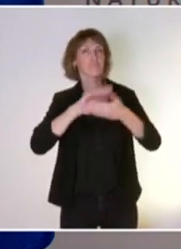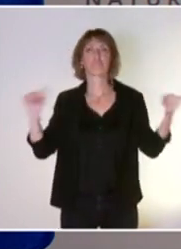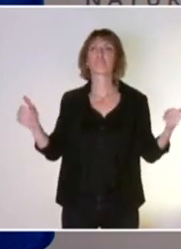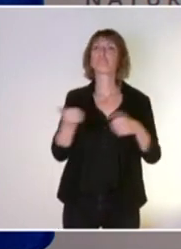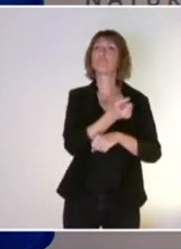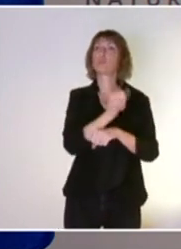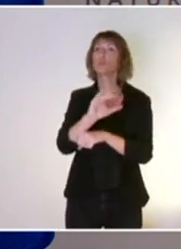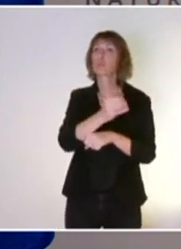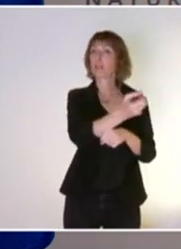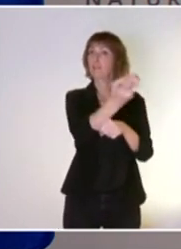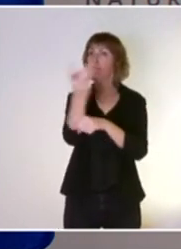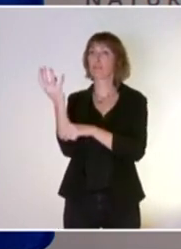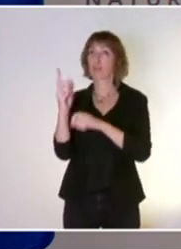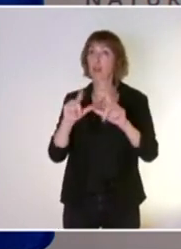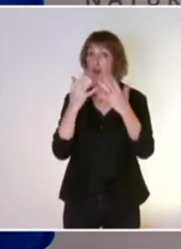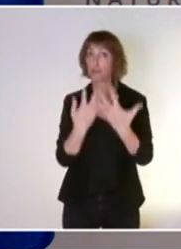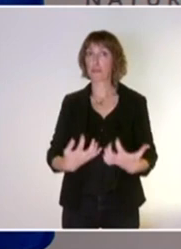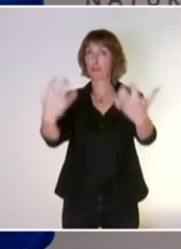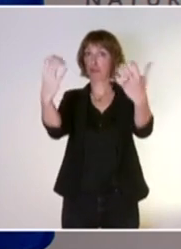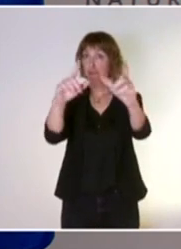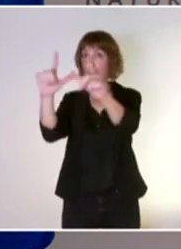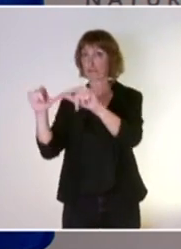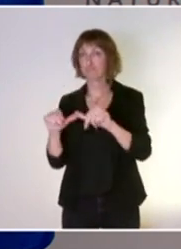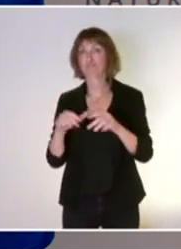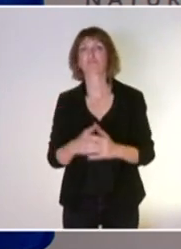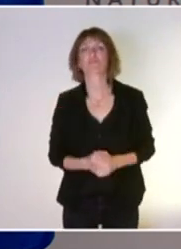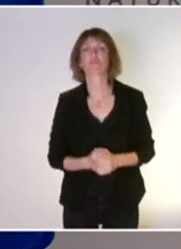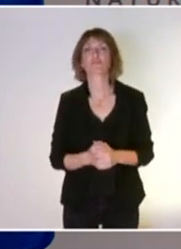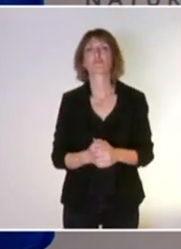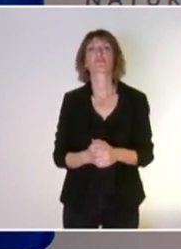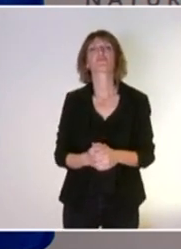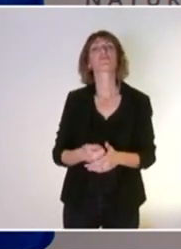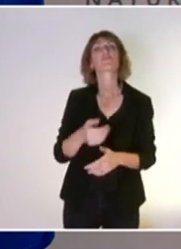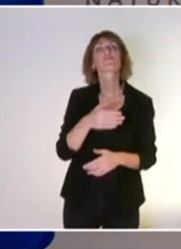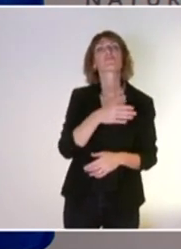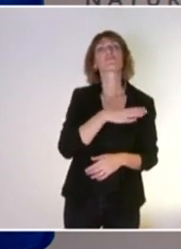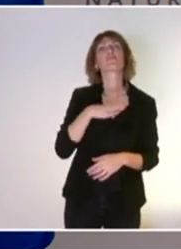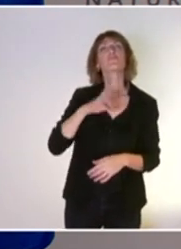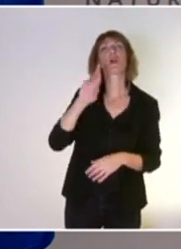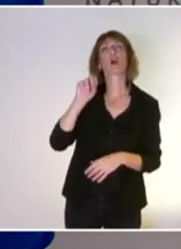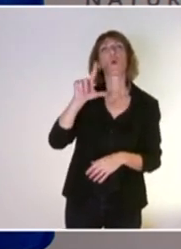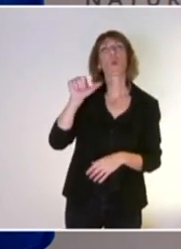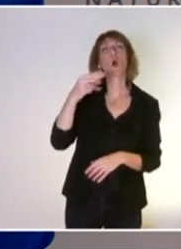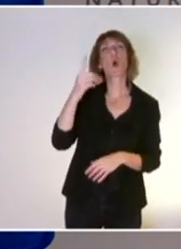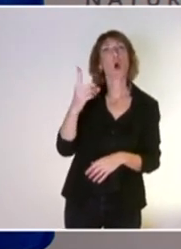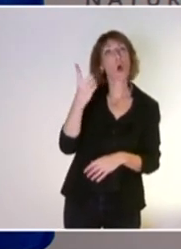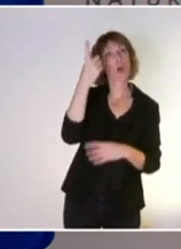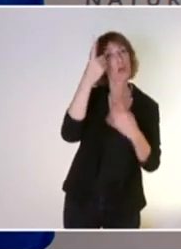journalistes, tout d'abord qui sont présents dans la salle. Camille Rolland, vous aviez des questions ?